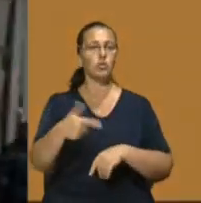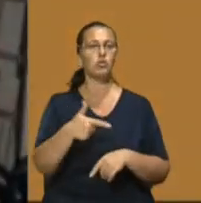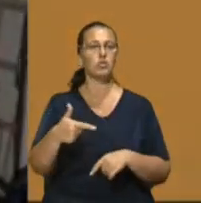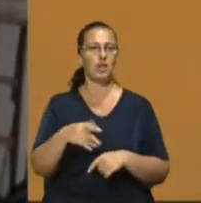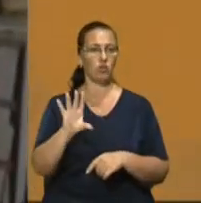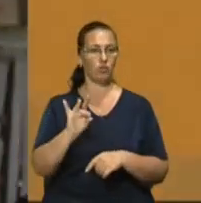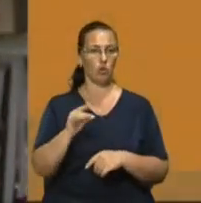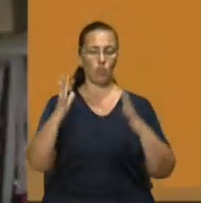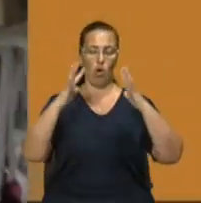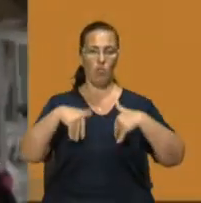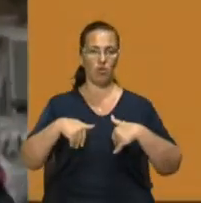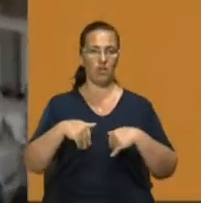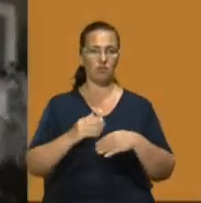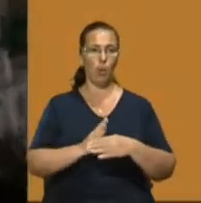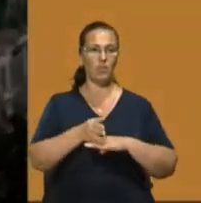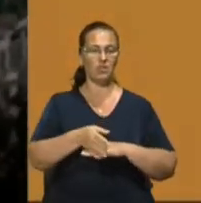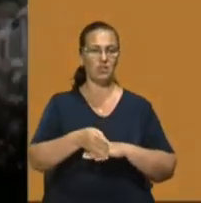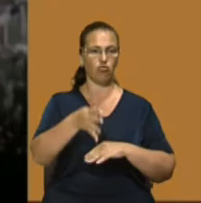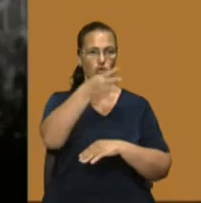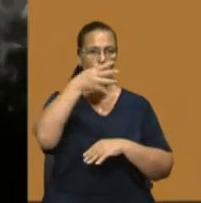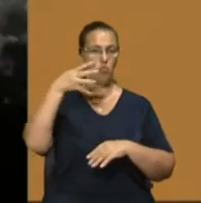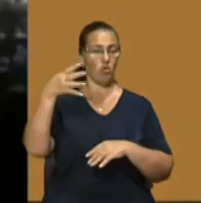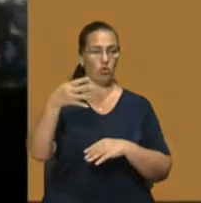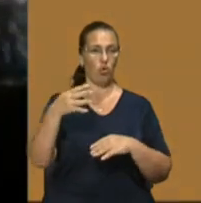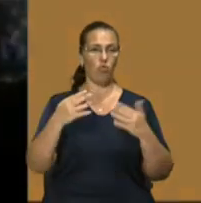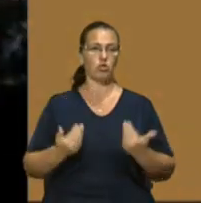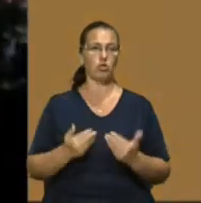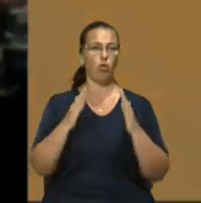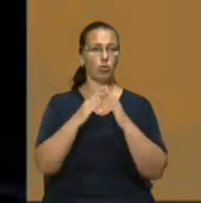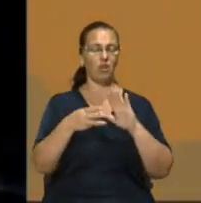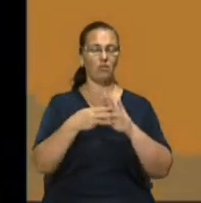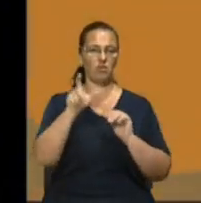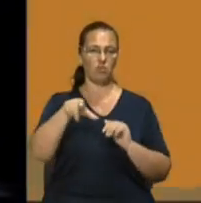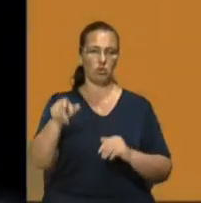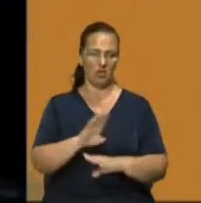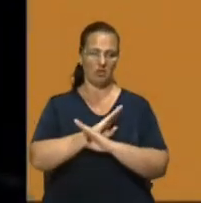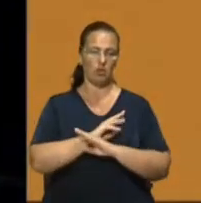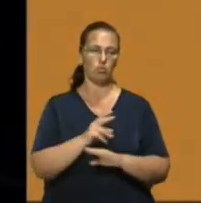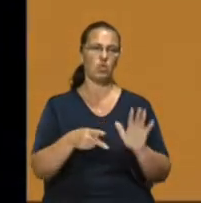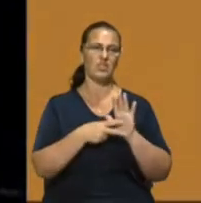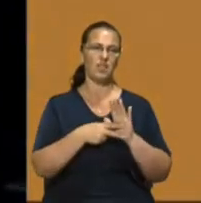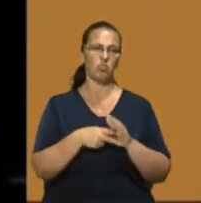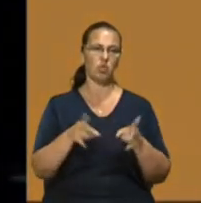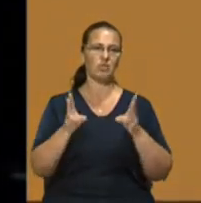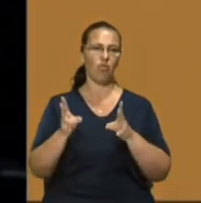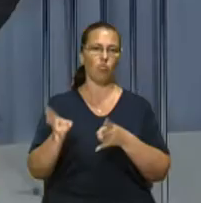Другобичі обвалився в під'їзд чотириповерхового житлового будинку. Вісім людей загинули, семеро травмовані.